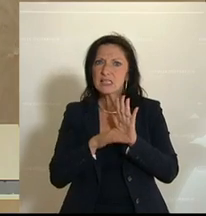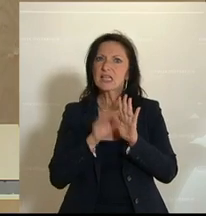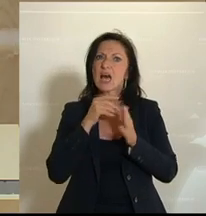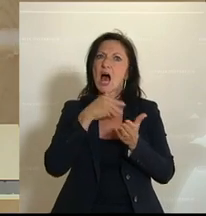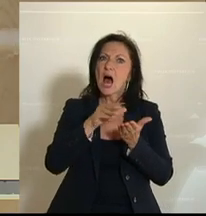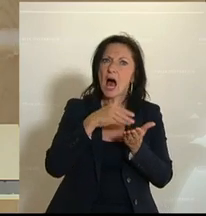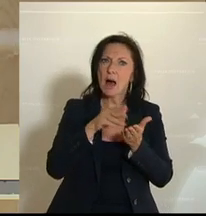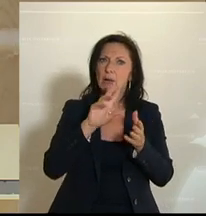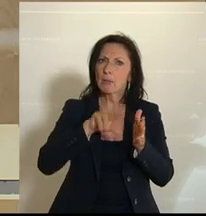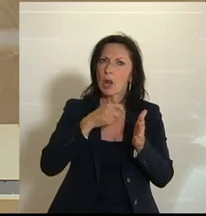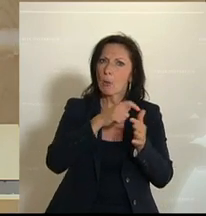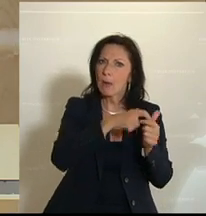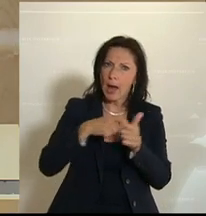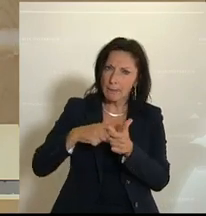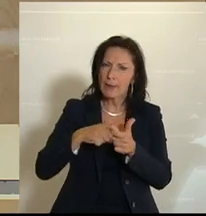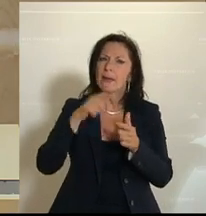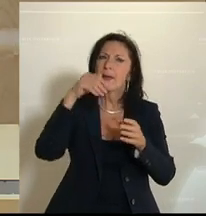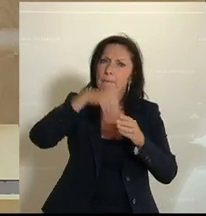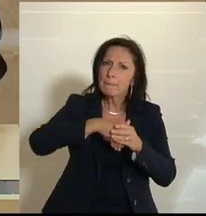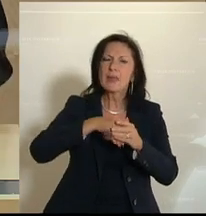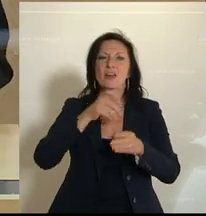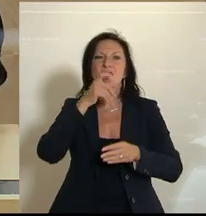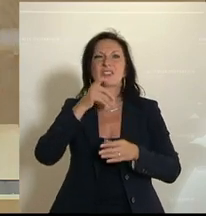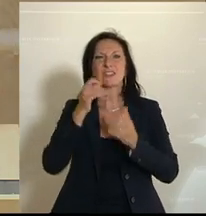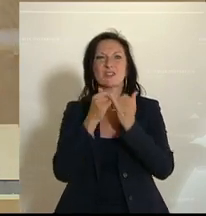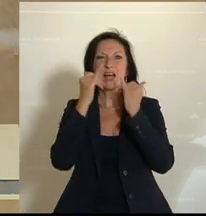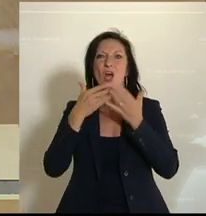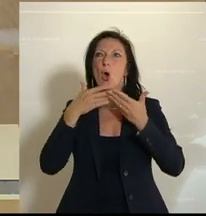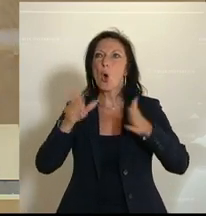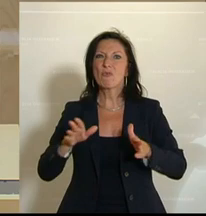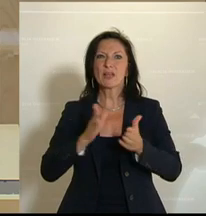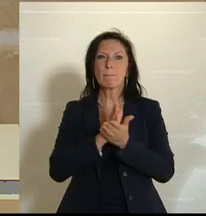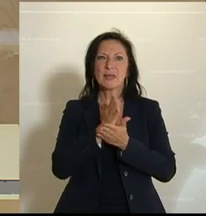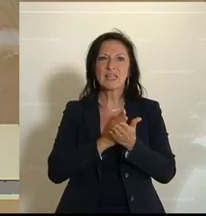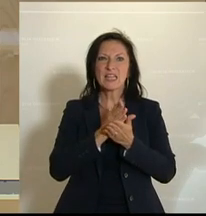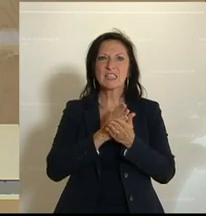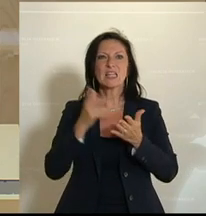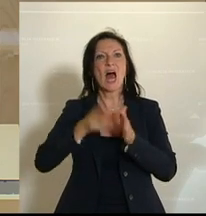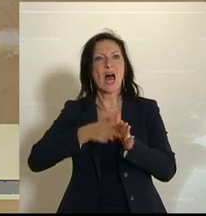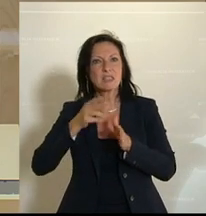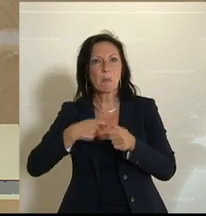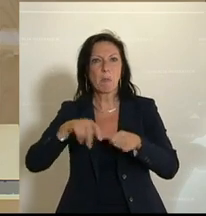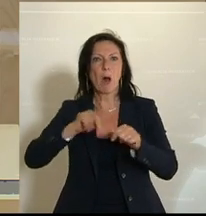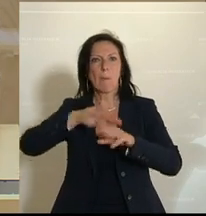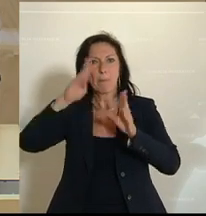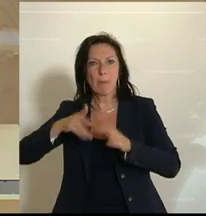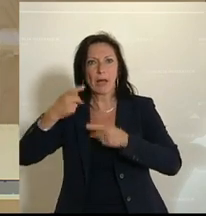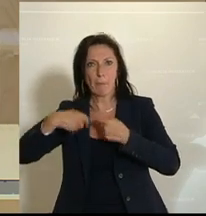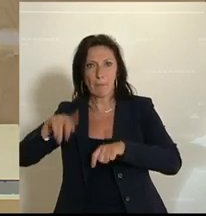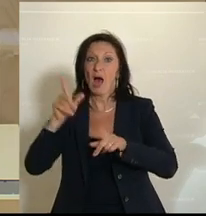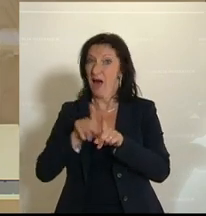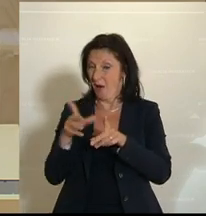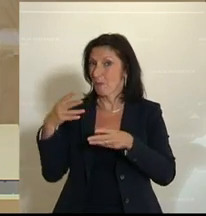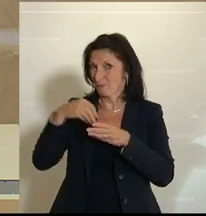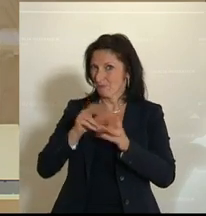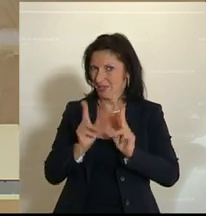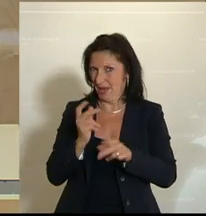Abgaben und Beiträge, dass auch die Versicherungsanstalt öffentlicher Bediensteter und Eisenbahn und Bergbau mit einbezogen wird. Ein zweiter Punkt ist,